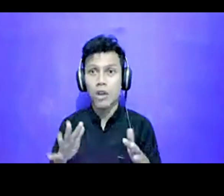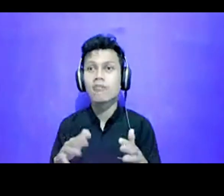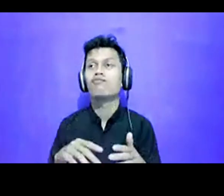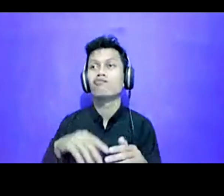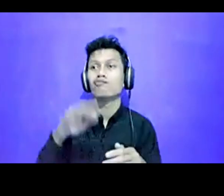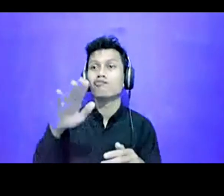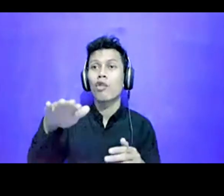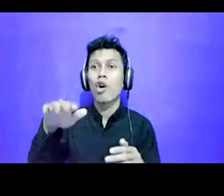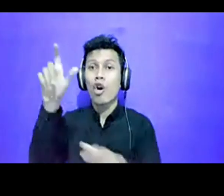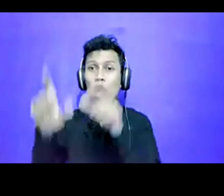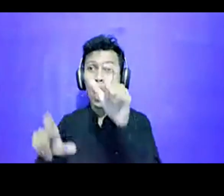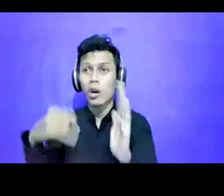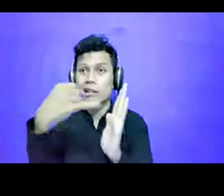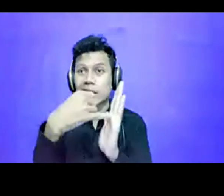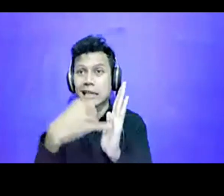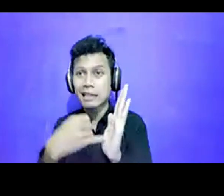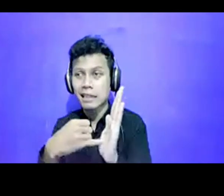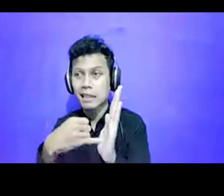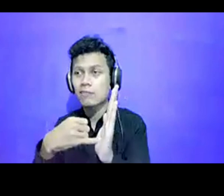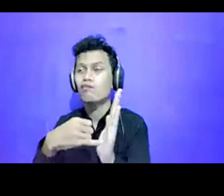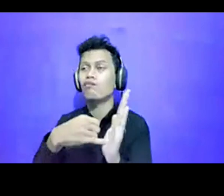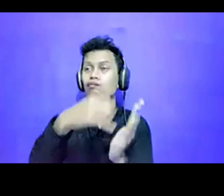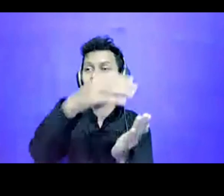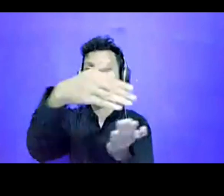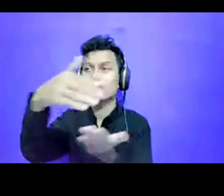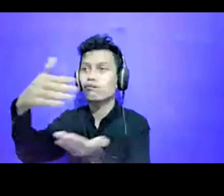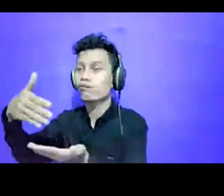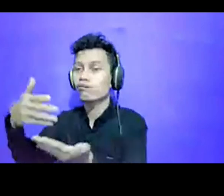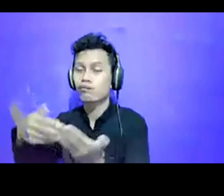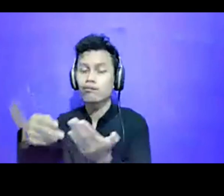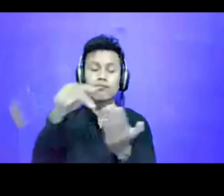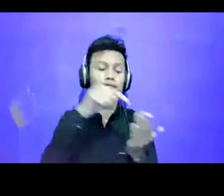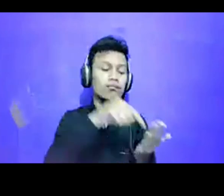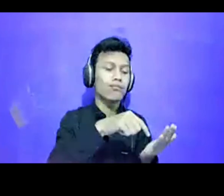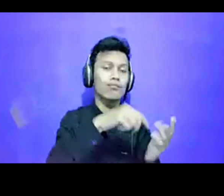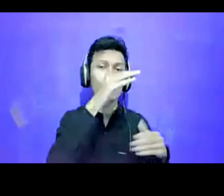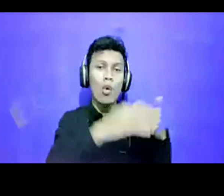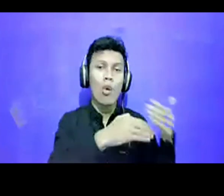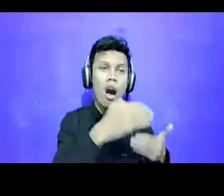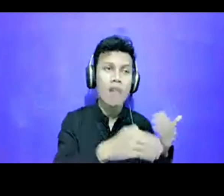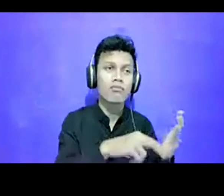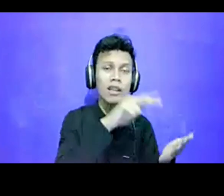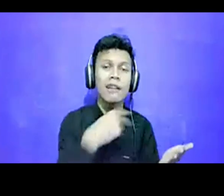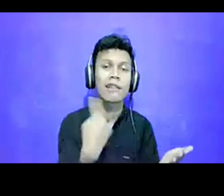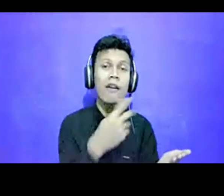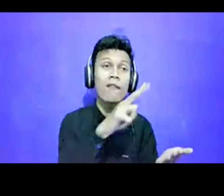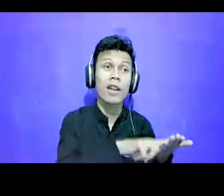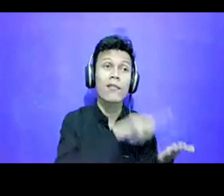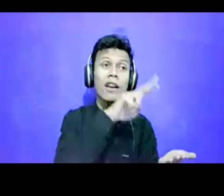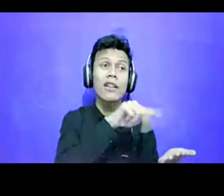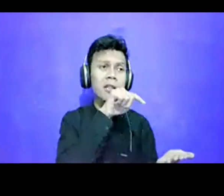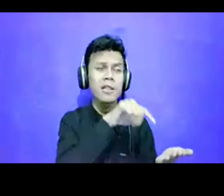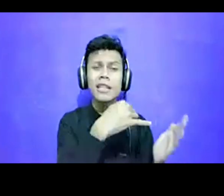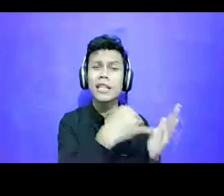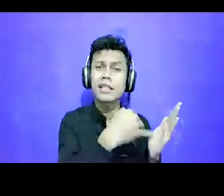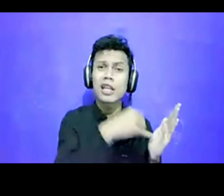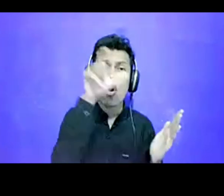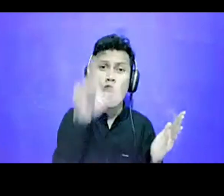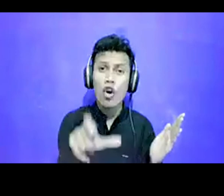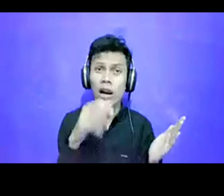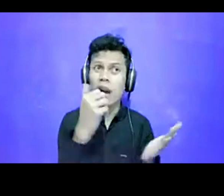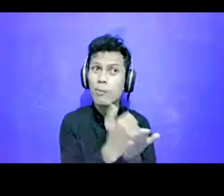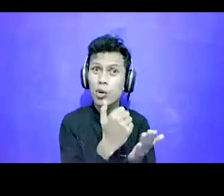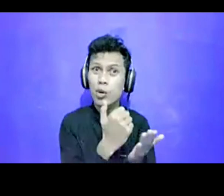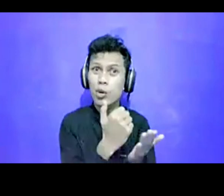orang mengisi, tinggal kita menganalisis data, dan verifikasi, apakah benar, yang mengisi itu orang beneran, atau jangan